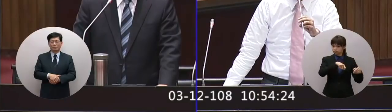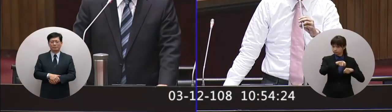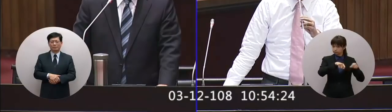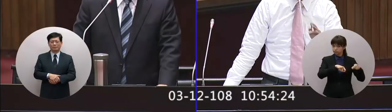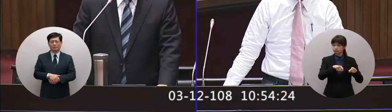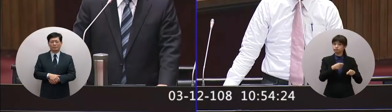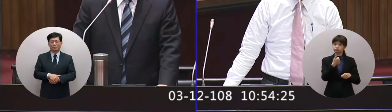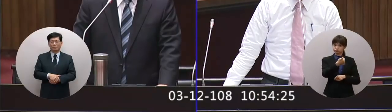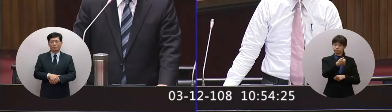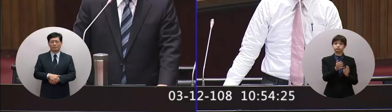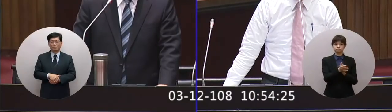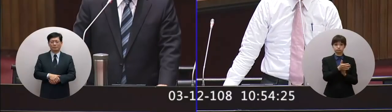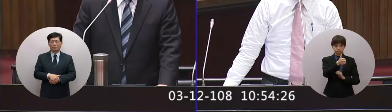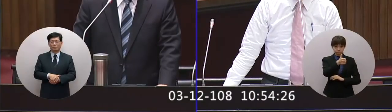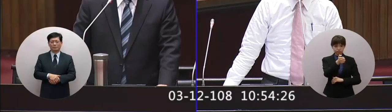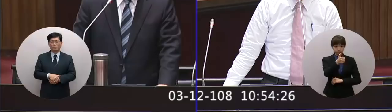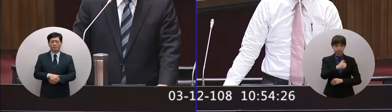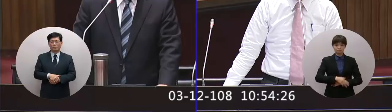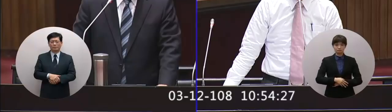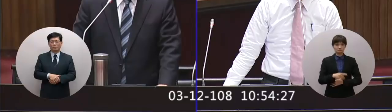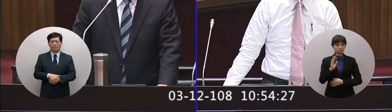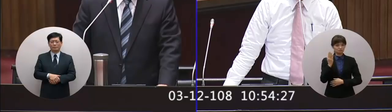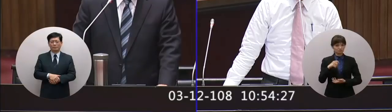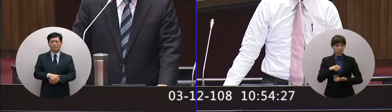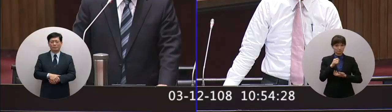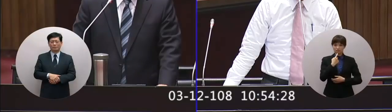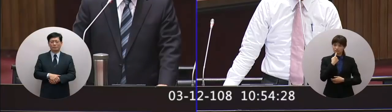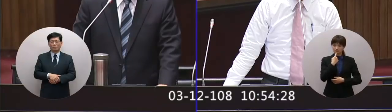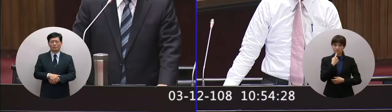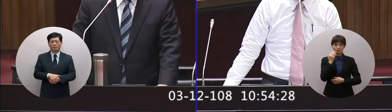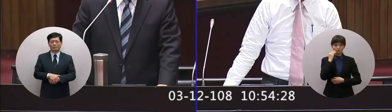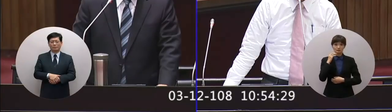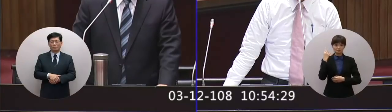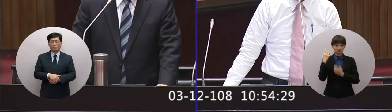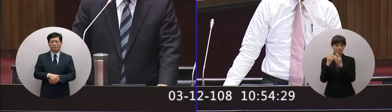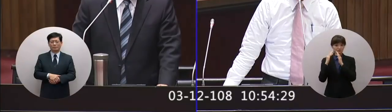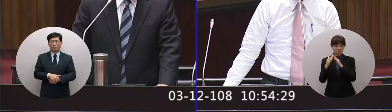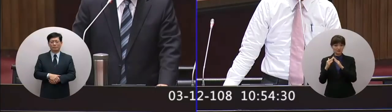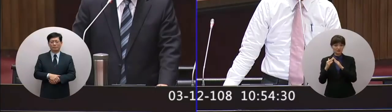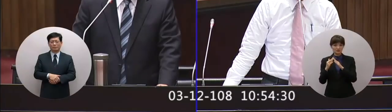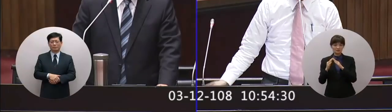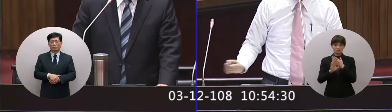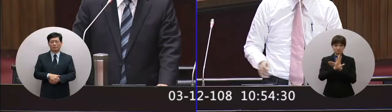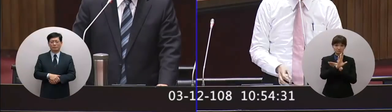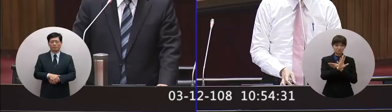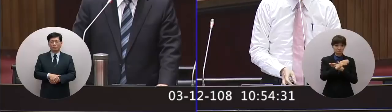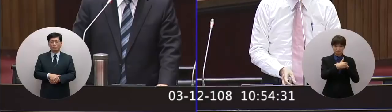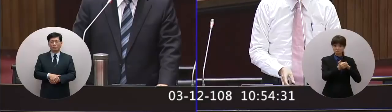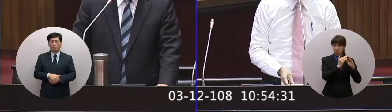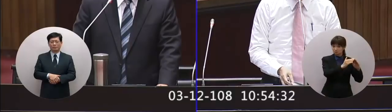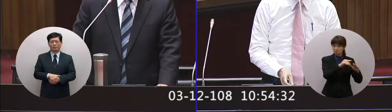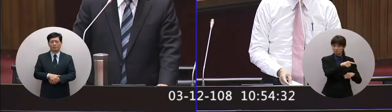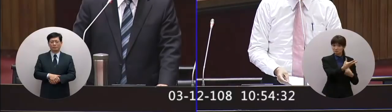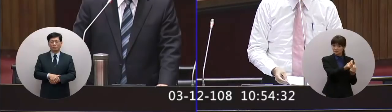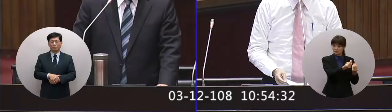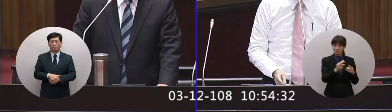就是說欸新北啊可能目前他們要就醫要跨縣市如果要這樣的話我不知道院